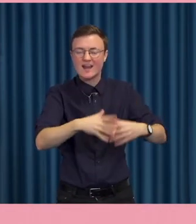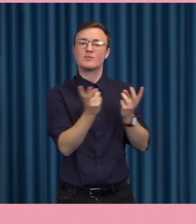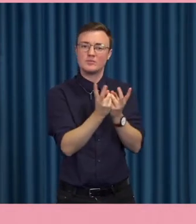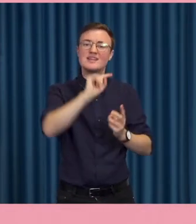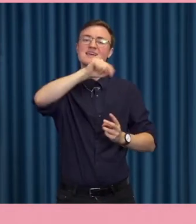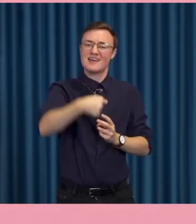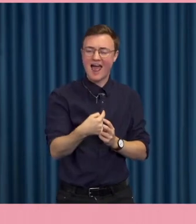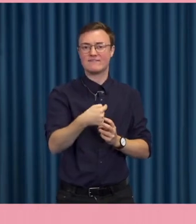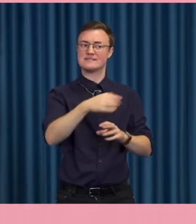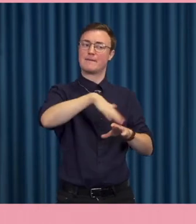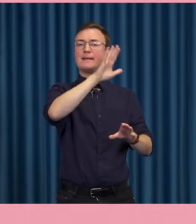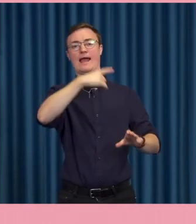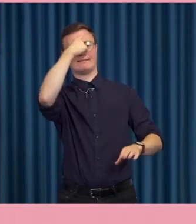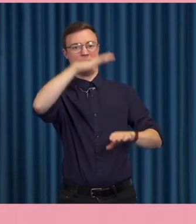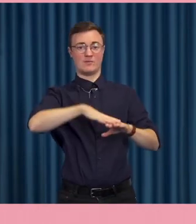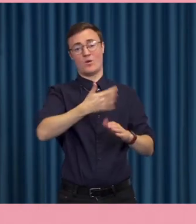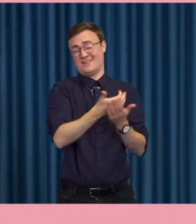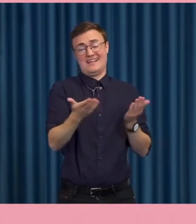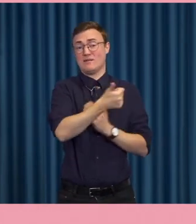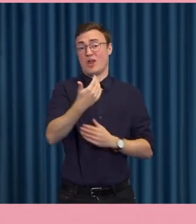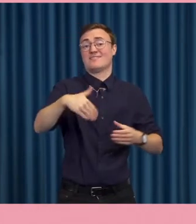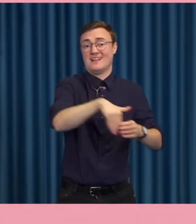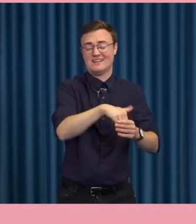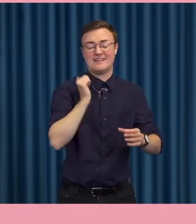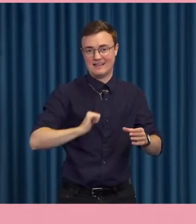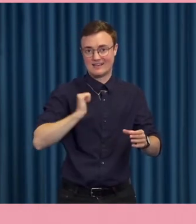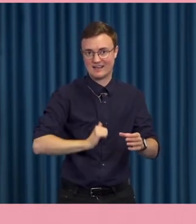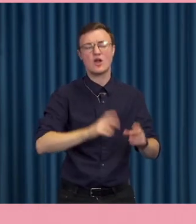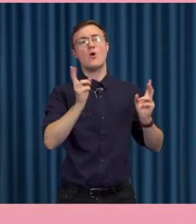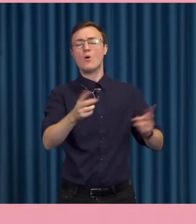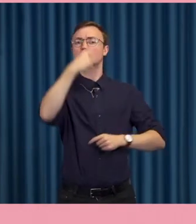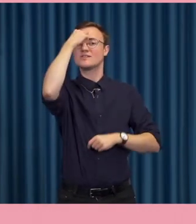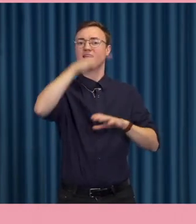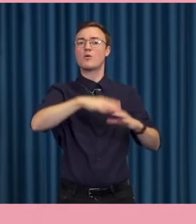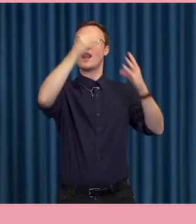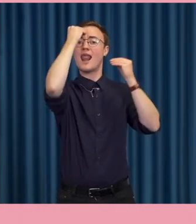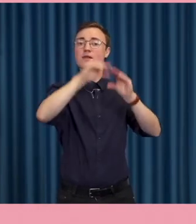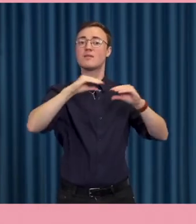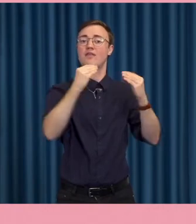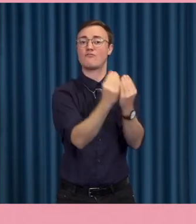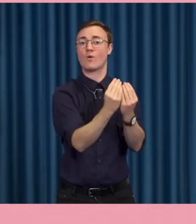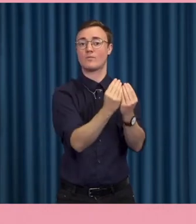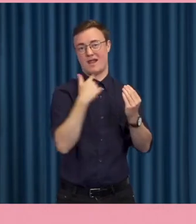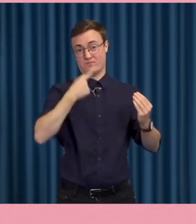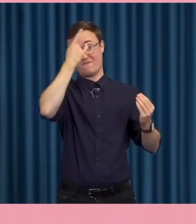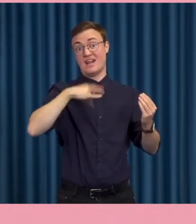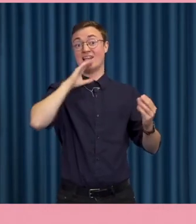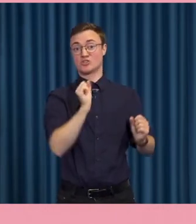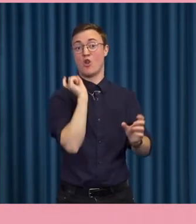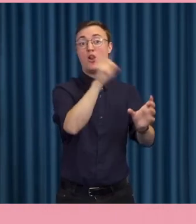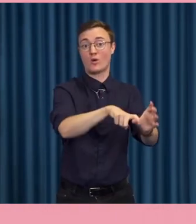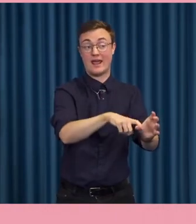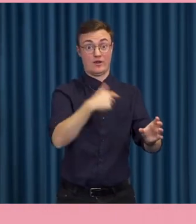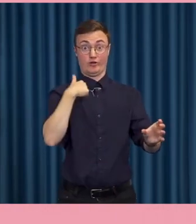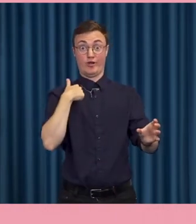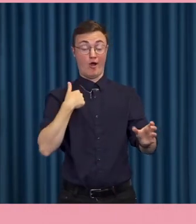tillgänglighet en annan sån där sak är ju lärplattformar som alla föräldrar ska använda till exempel jag vill inte på att komma in på lärplattformen för